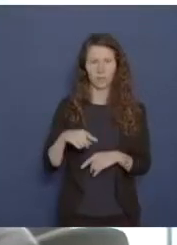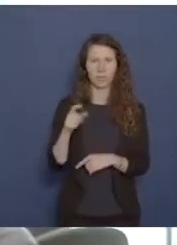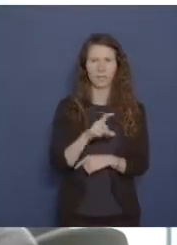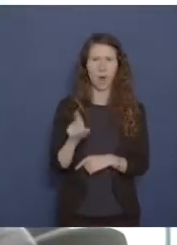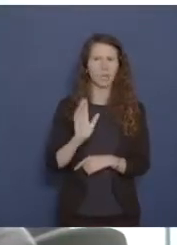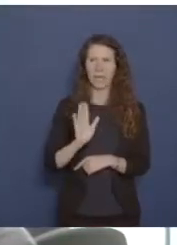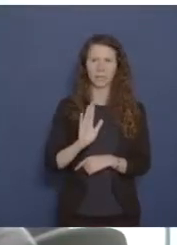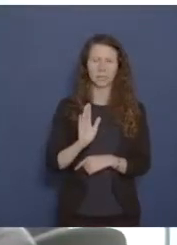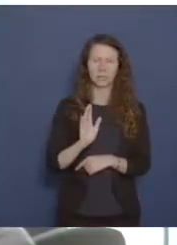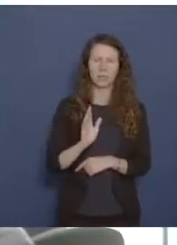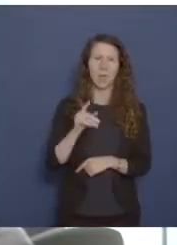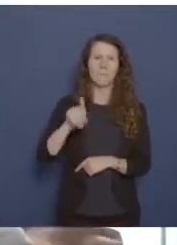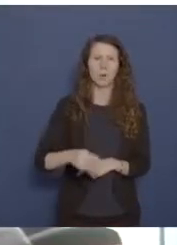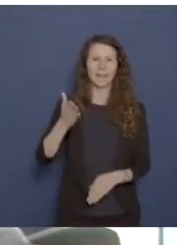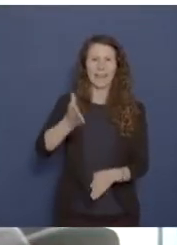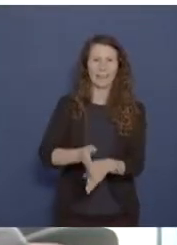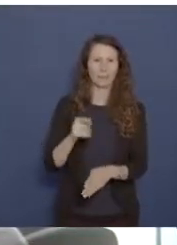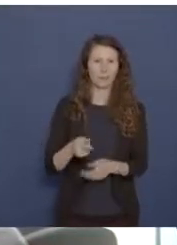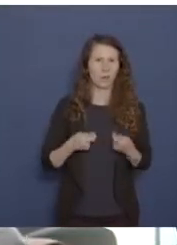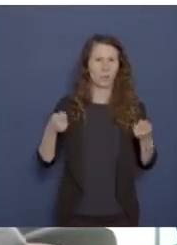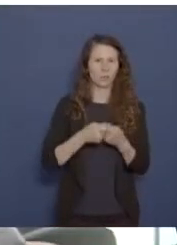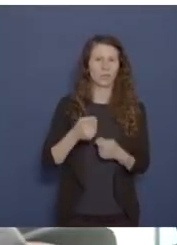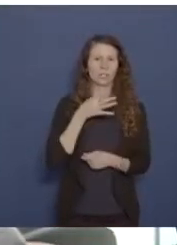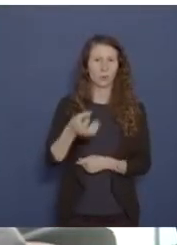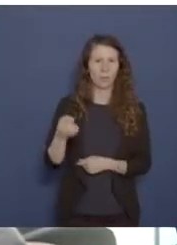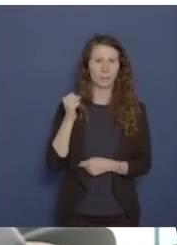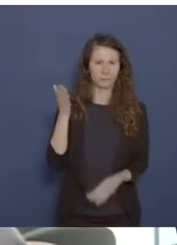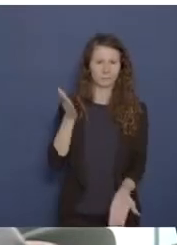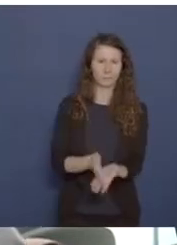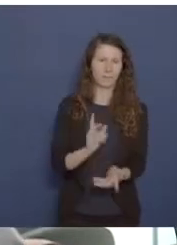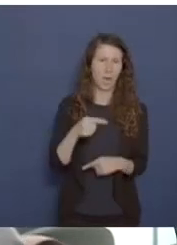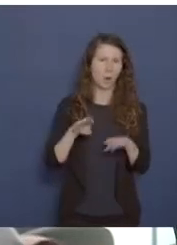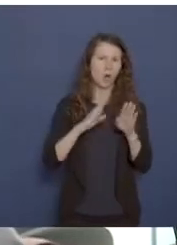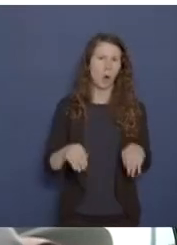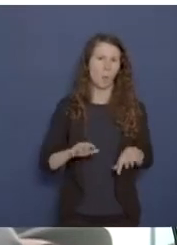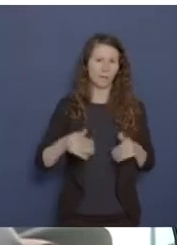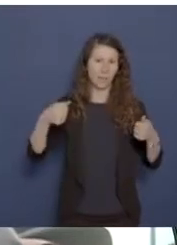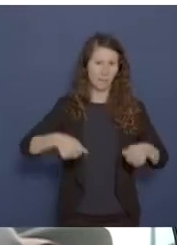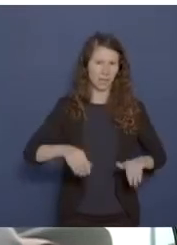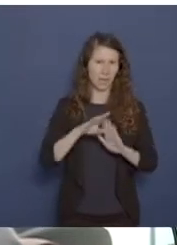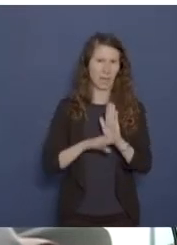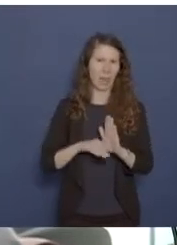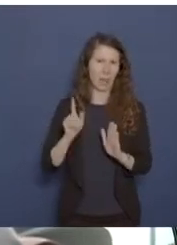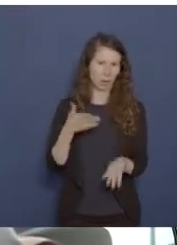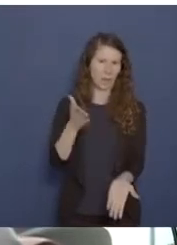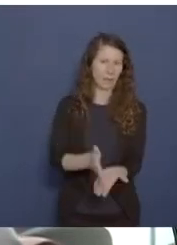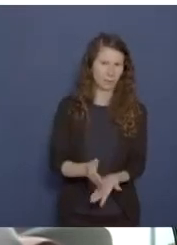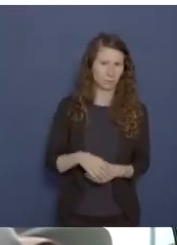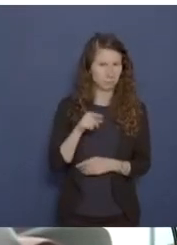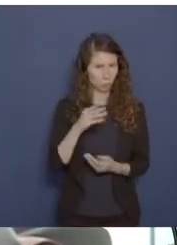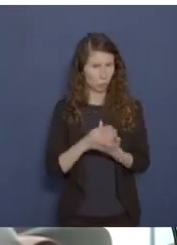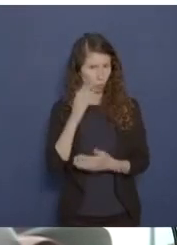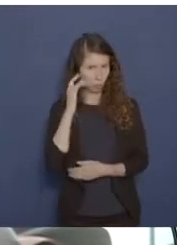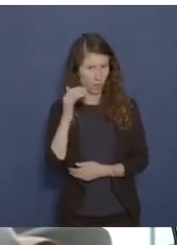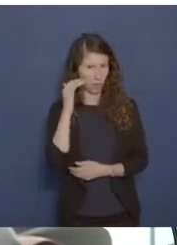Bundesnotbremse aus und damit ja auch die Regelung, was die Homeoffice-Pflicht angeht. Gibt es denn da schon Überlegungen, wie